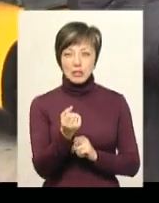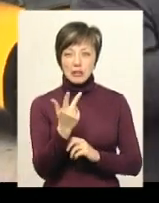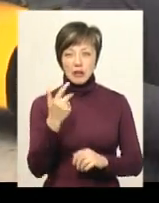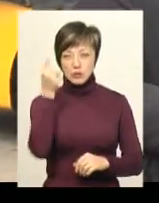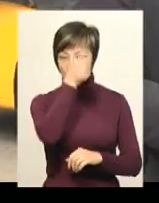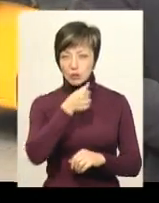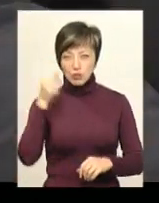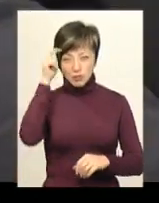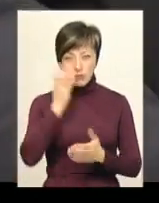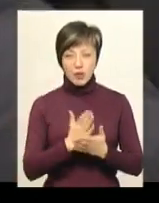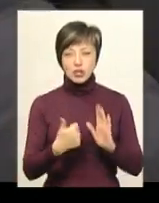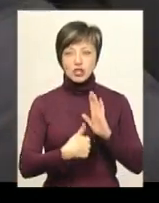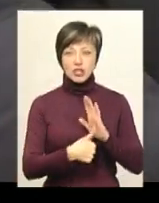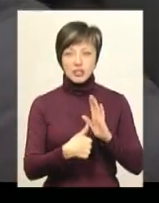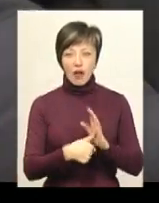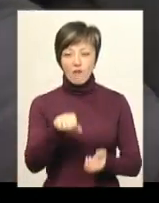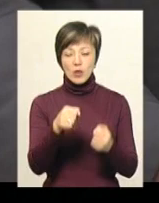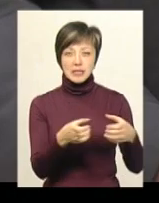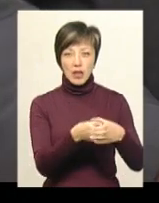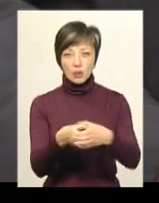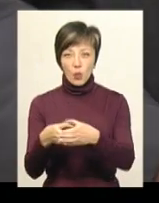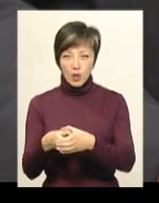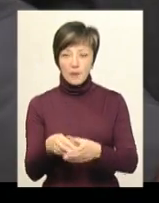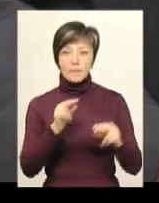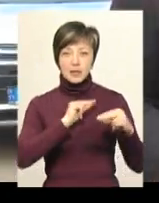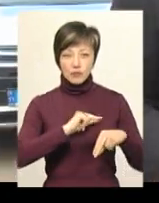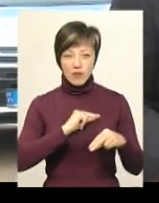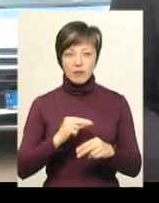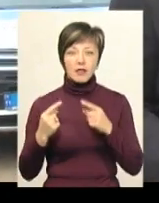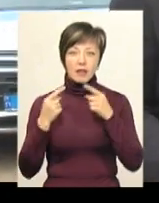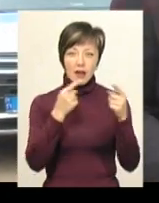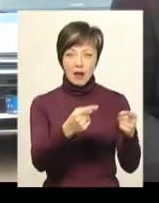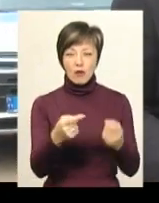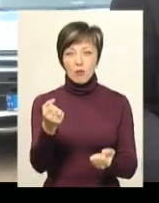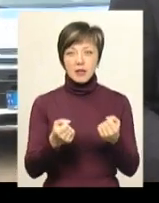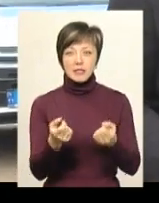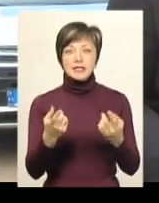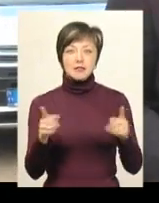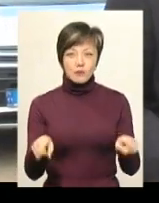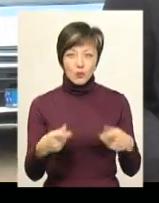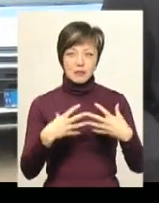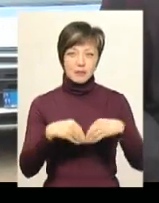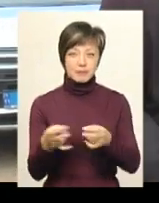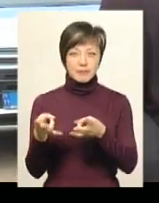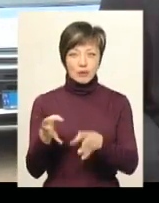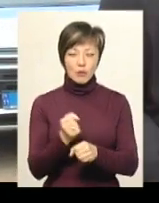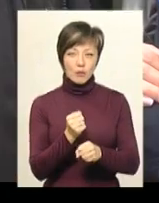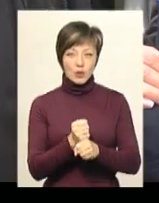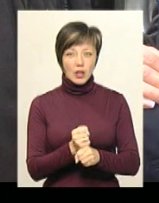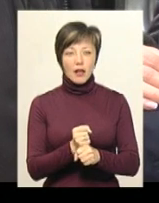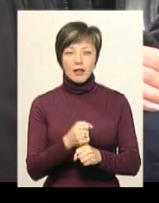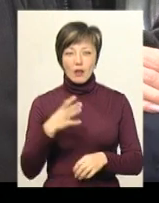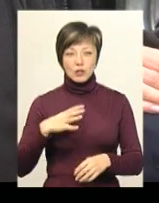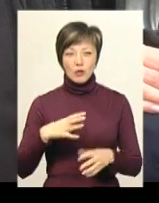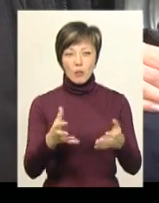років. Чоловік має шість водійських категорій. Володимир каже, працював дальнобійником та заради створення сім'ї покинув цю роботу. Та додає, не